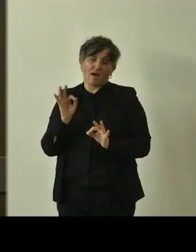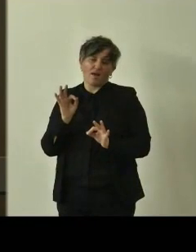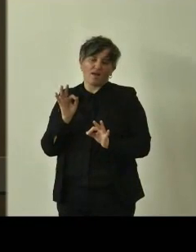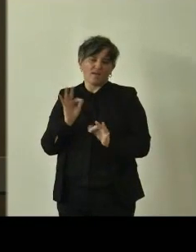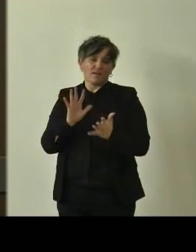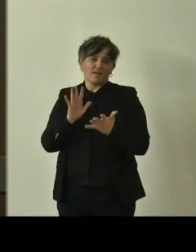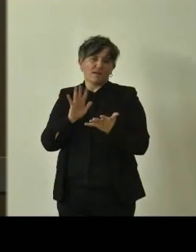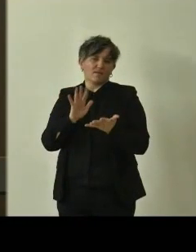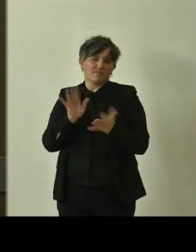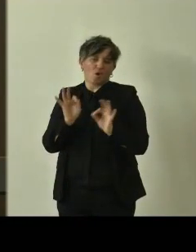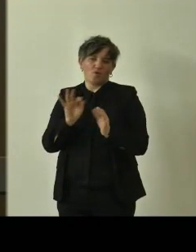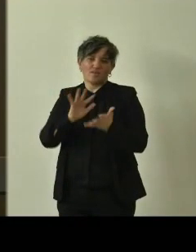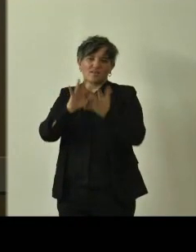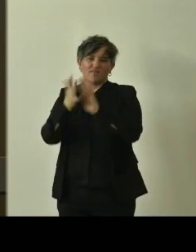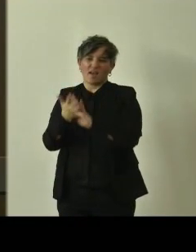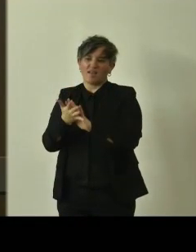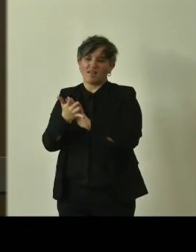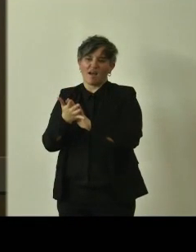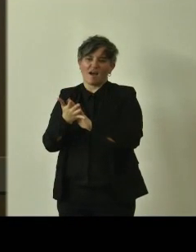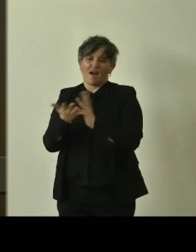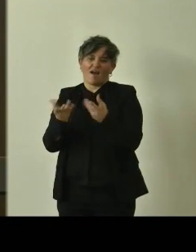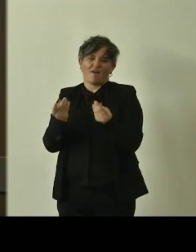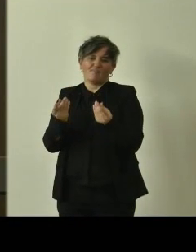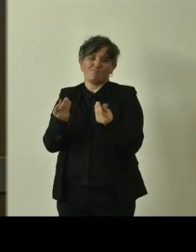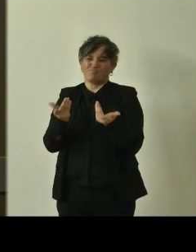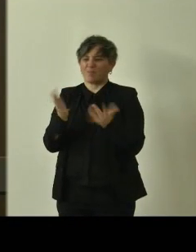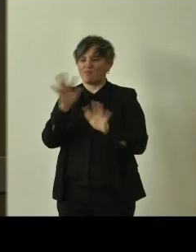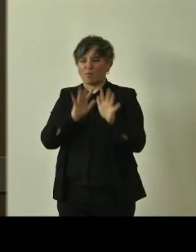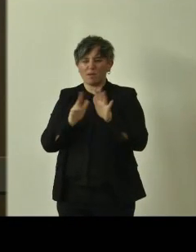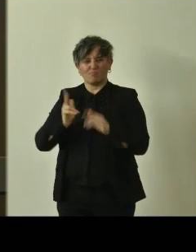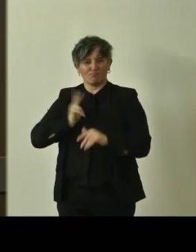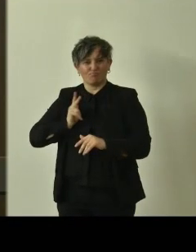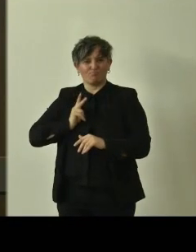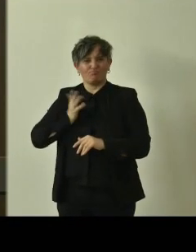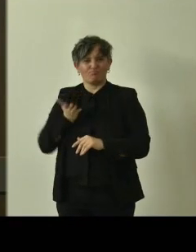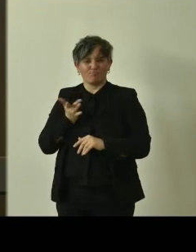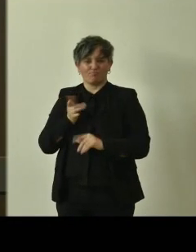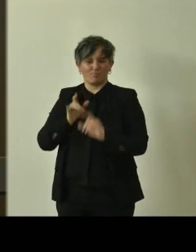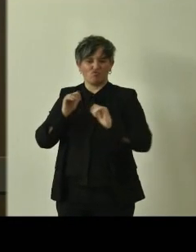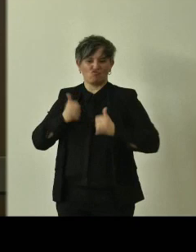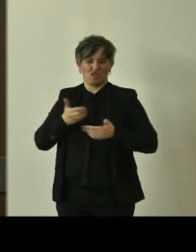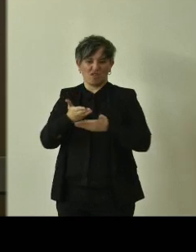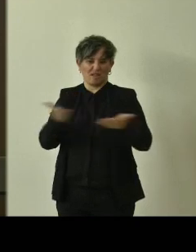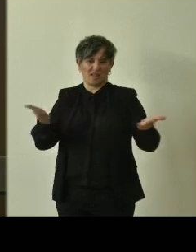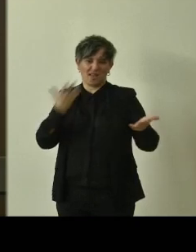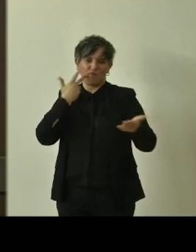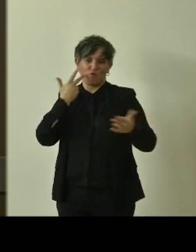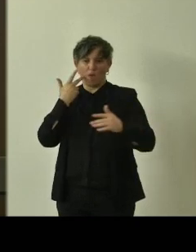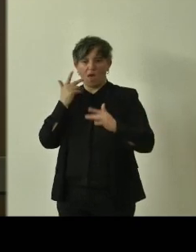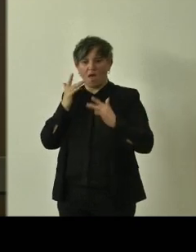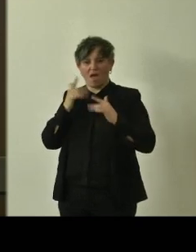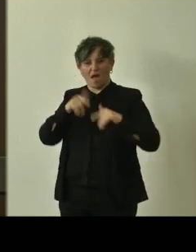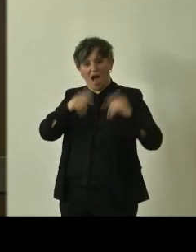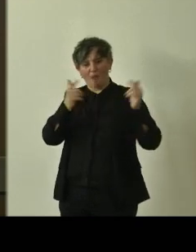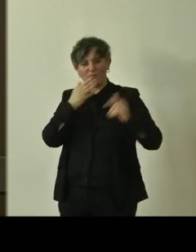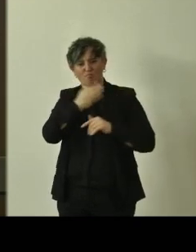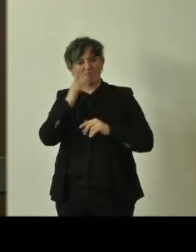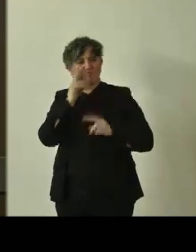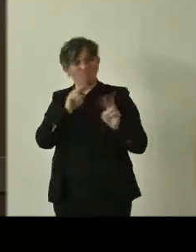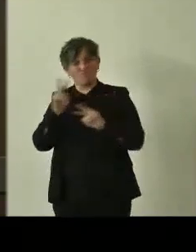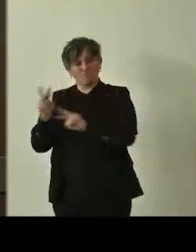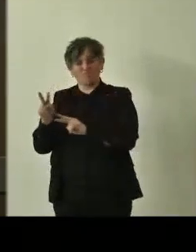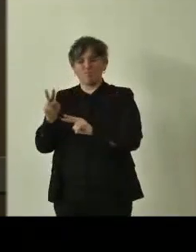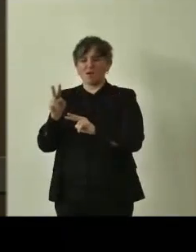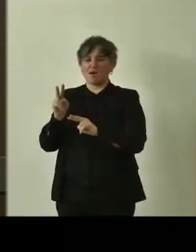il più ampio spettro di informazioni ai cittadini che vogliono andare a visitare i nostri alberi attraverso Google